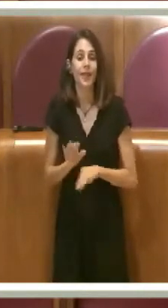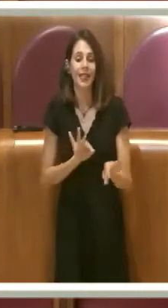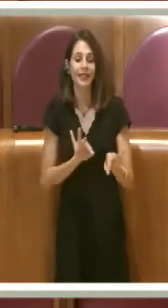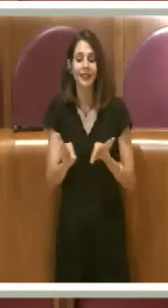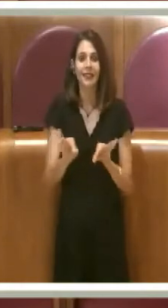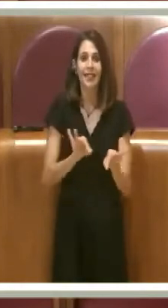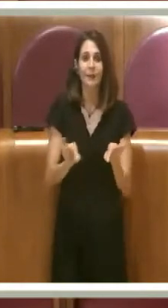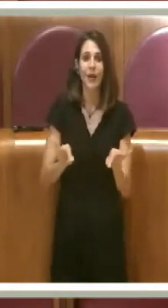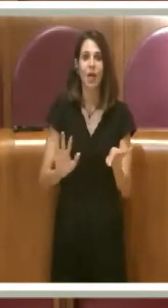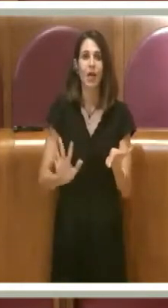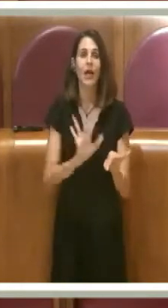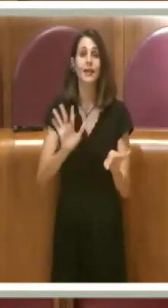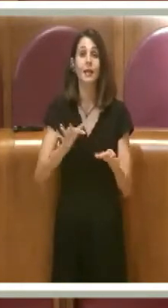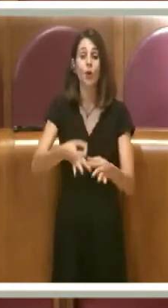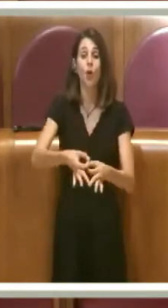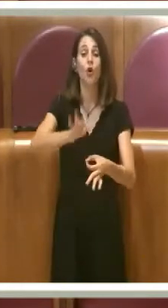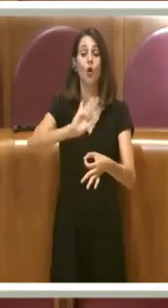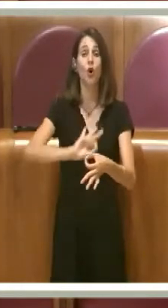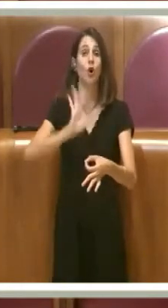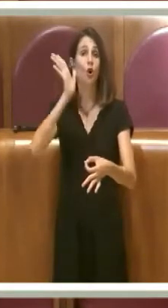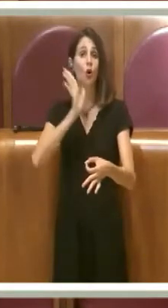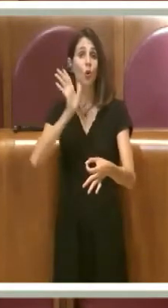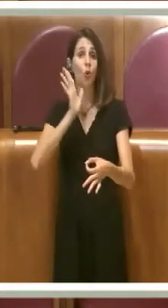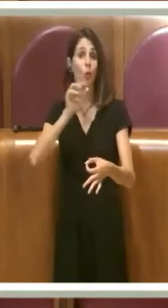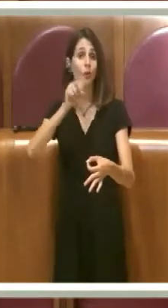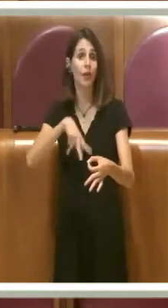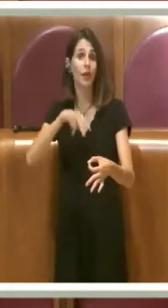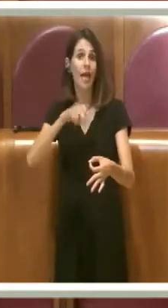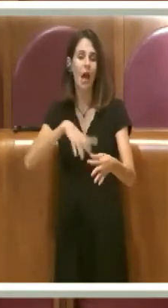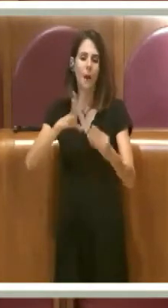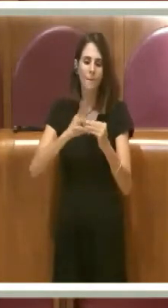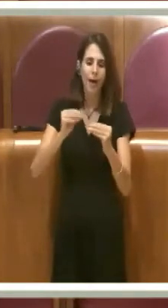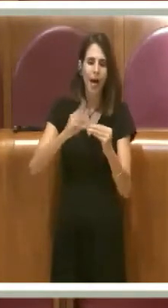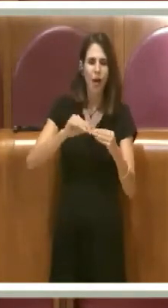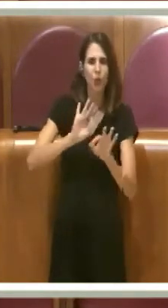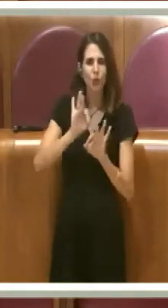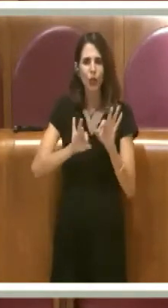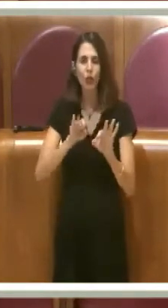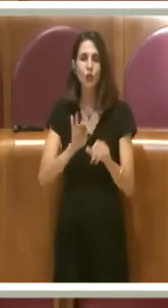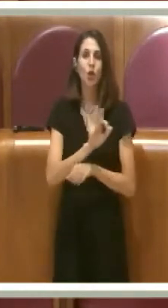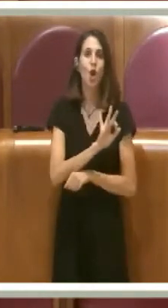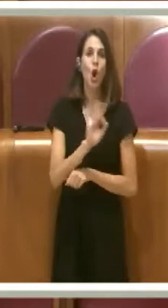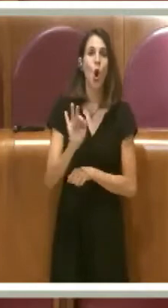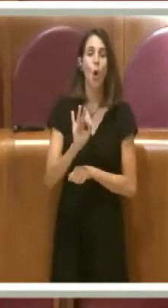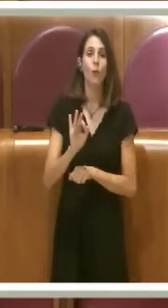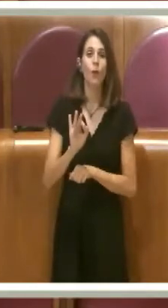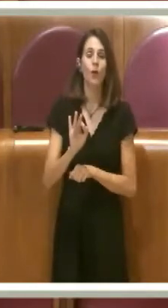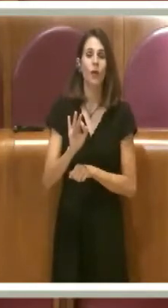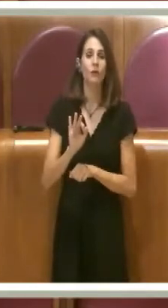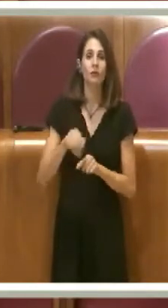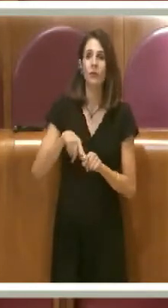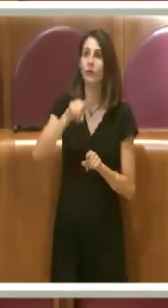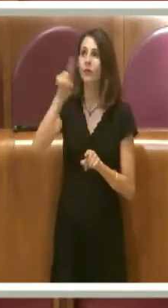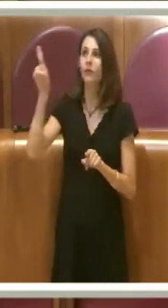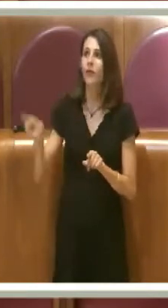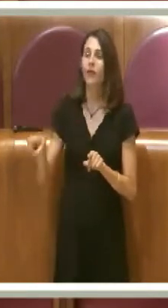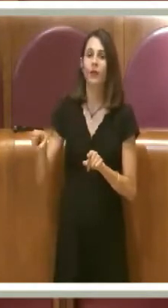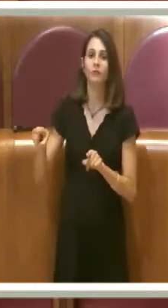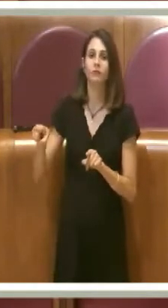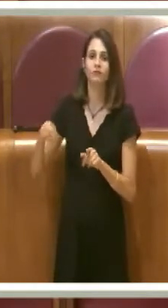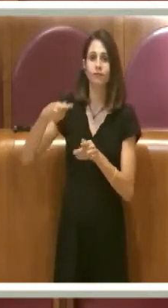rubinetto piuttosto che di una cinghia, di un avvolgibile, insomma lavori che